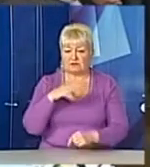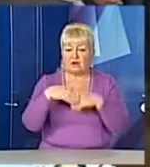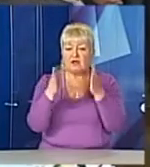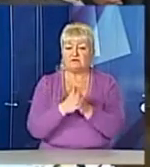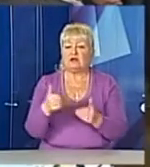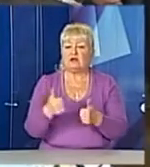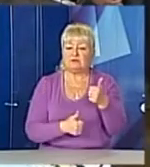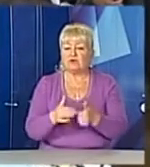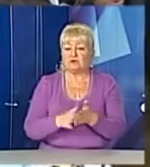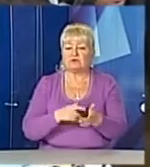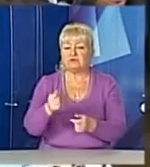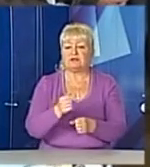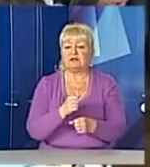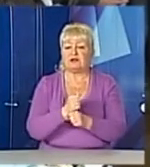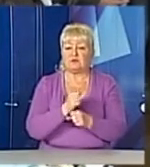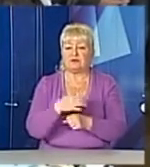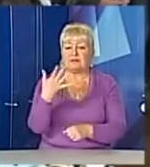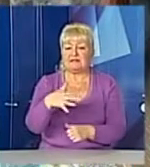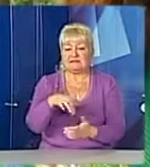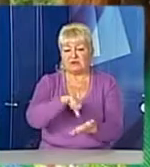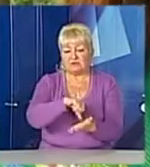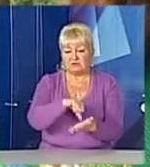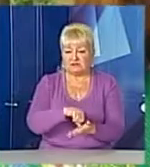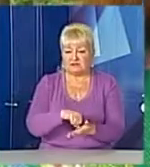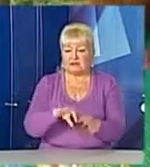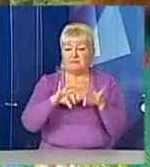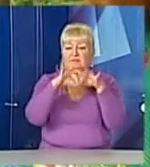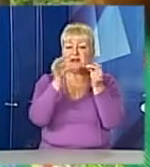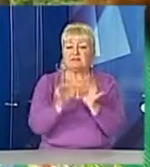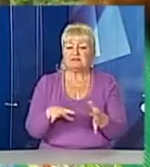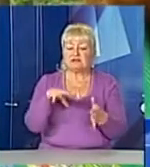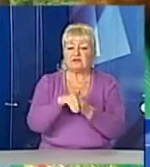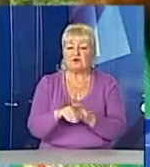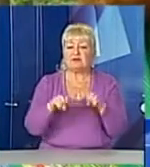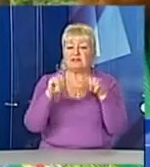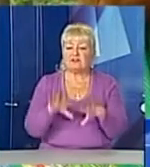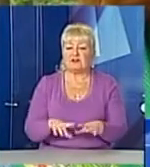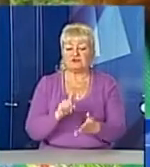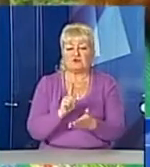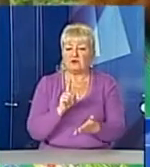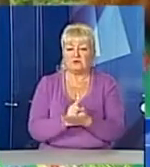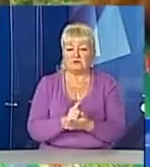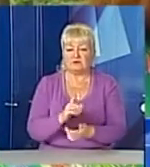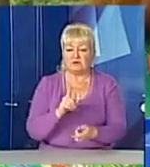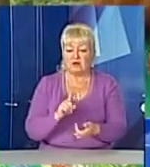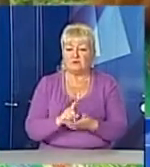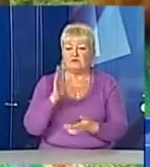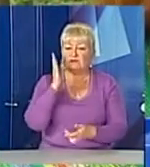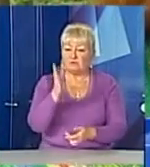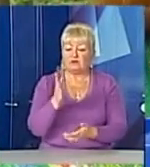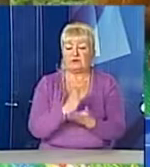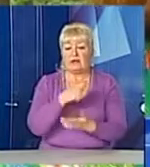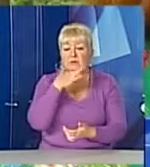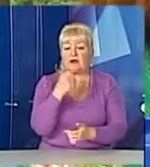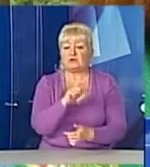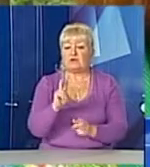на конкурс подали свої роботи понад 50 учасників. Мистецький компонент вирішили, він має бути неодмінно, бо є дуже багато людей, які так само